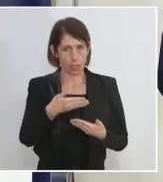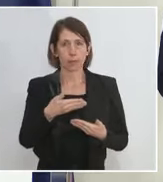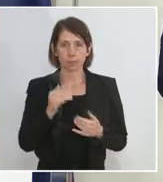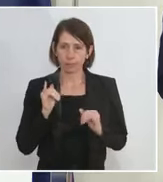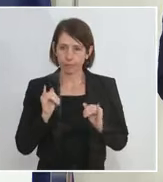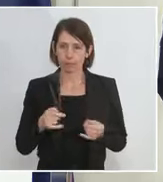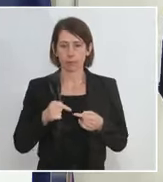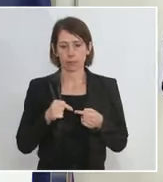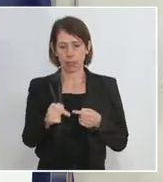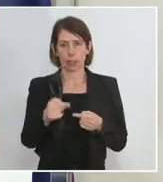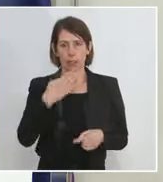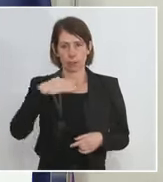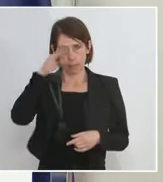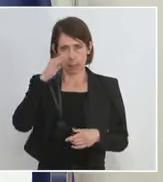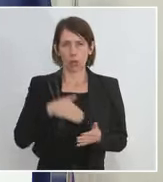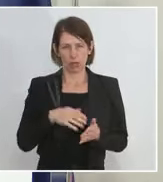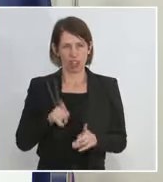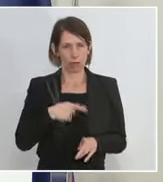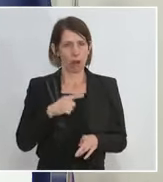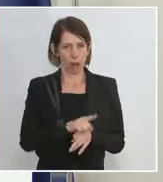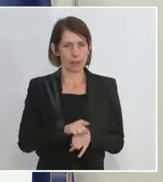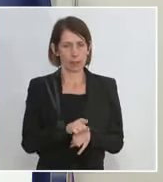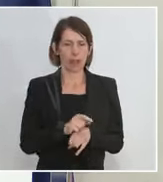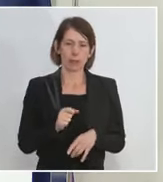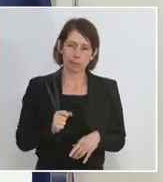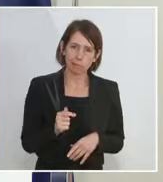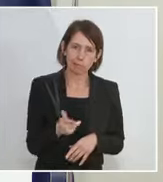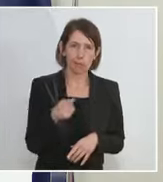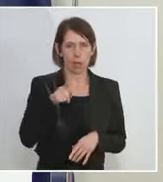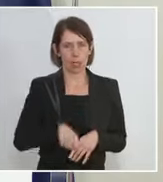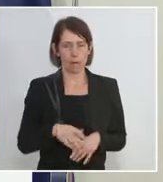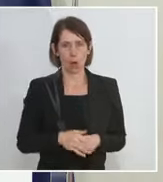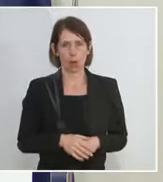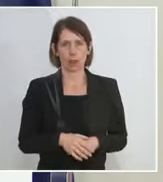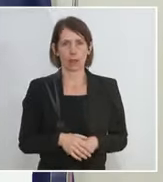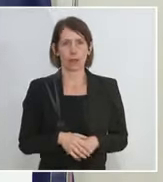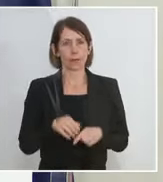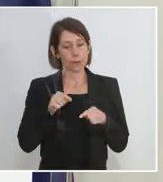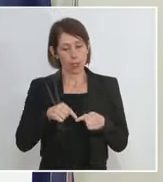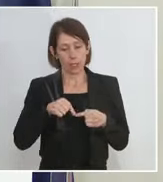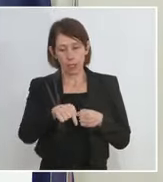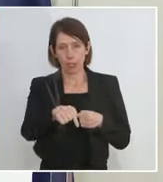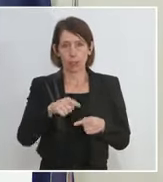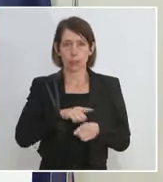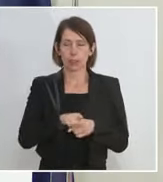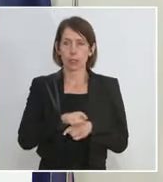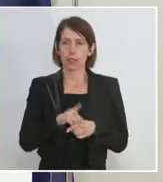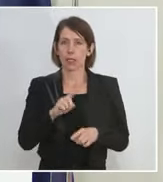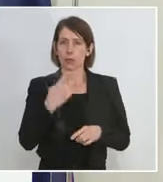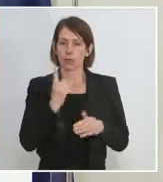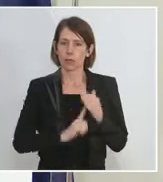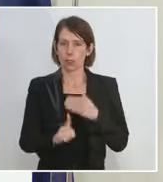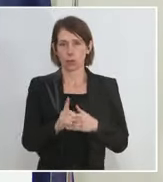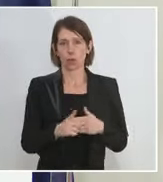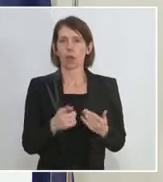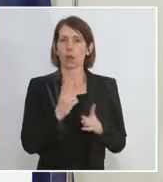ist natürlich noch eine lange Zeit, das sind noch mehrere Monate und in dieser Zeit wollen wir unserem Zugang weiter folgen, so viel